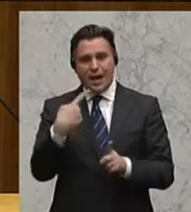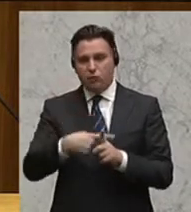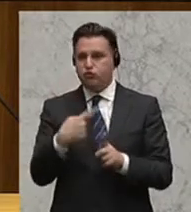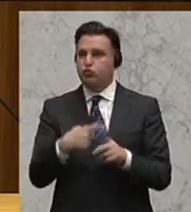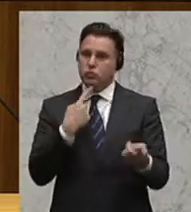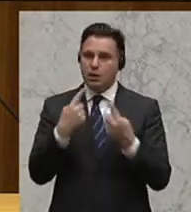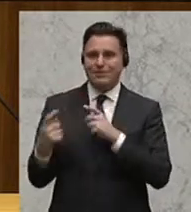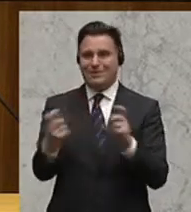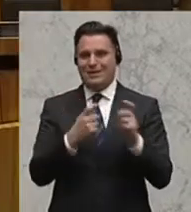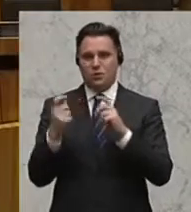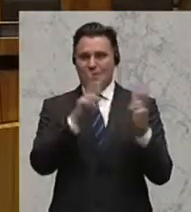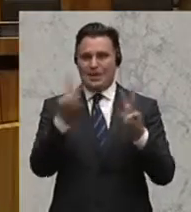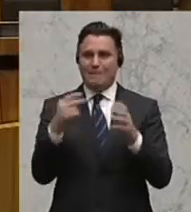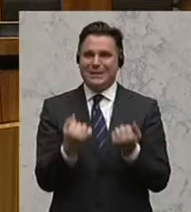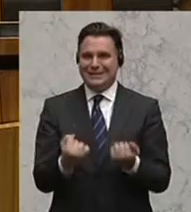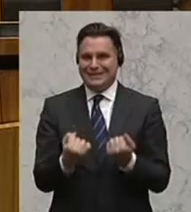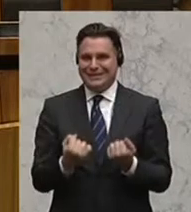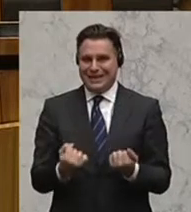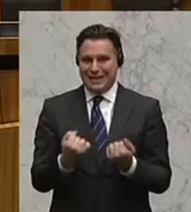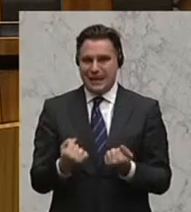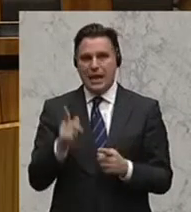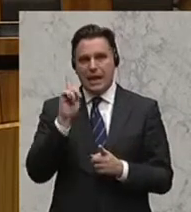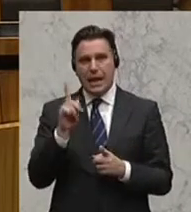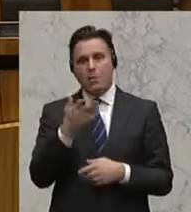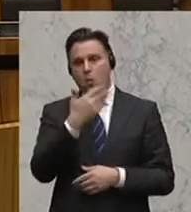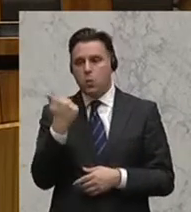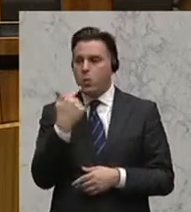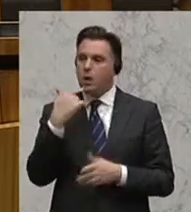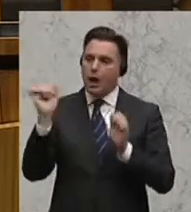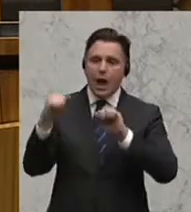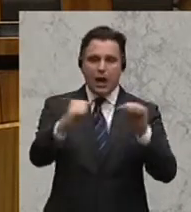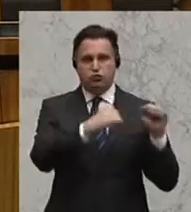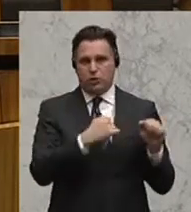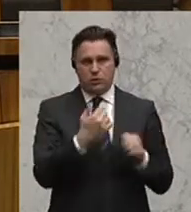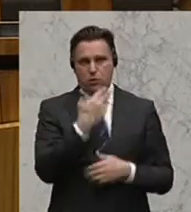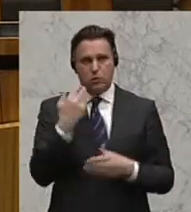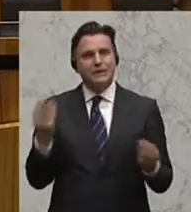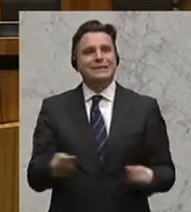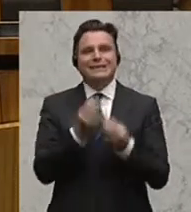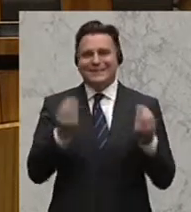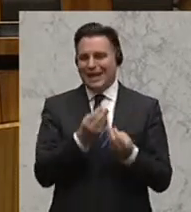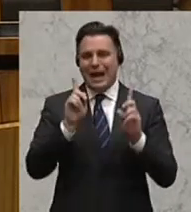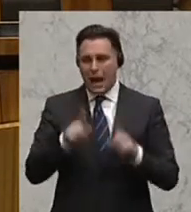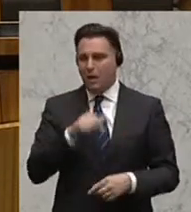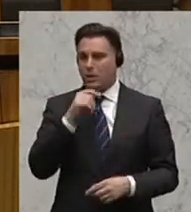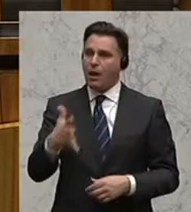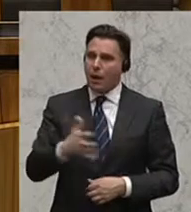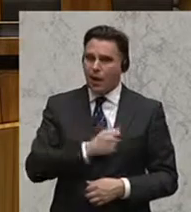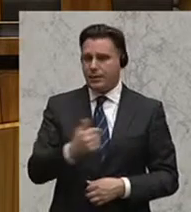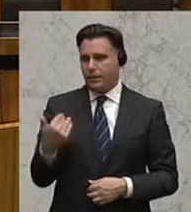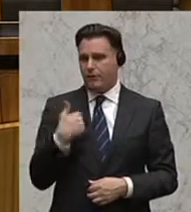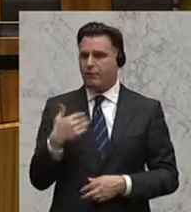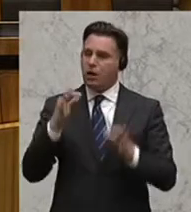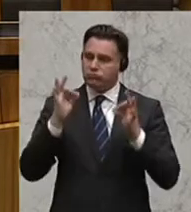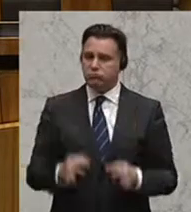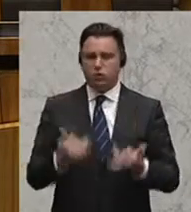in diesem Haus diskutiert haben, auch wenn es nicht einstimmig und auch wenn es nicht sachlich immer war. Aber endlich einmal stehen